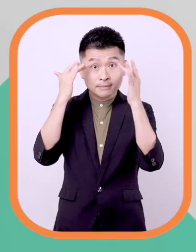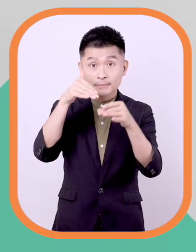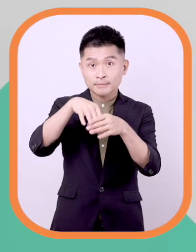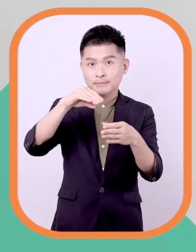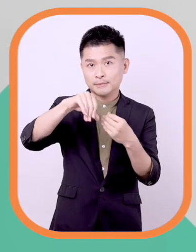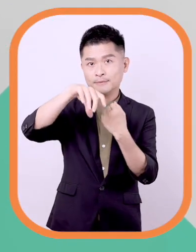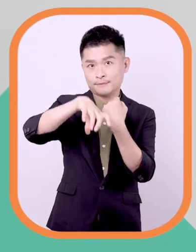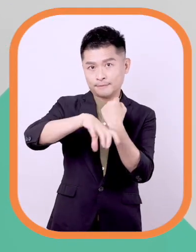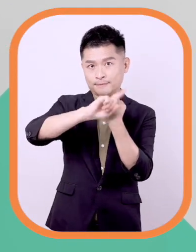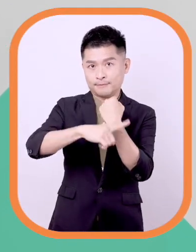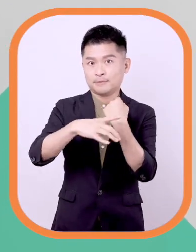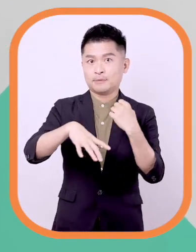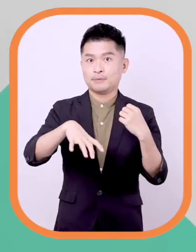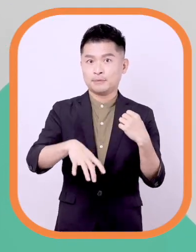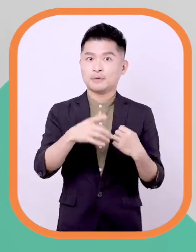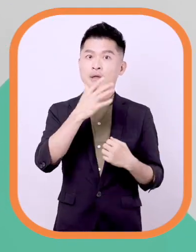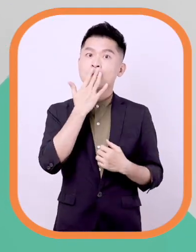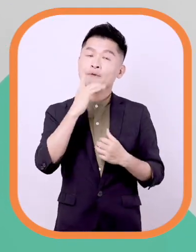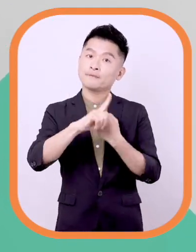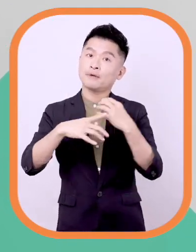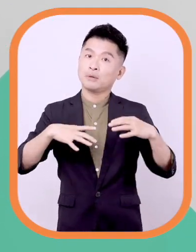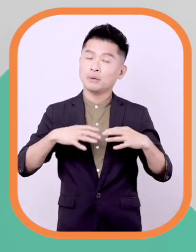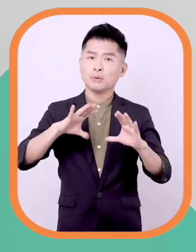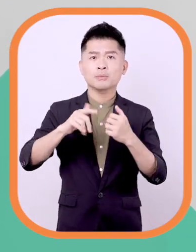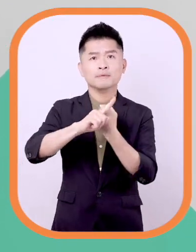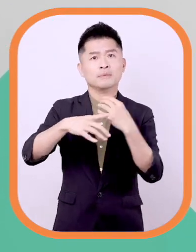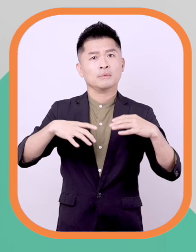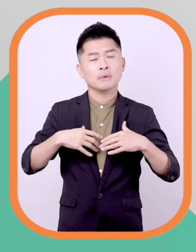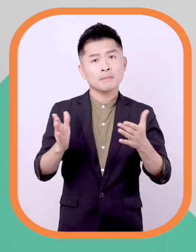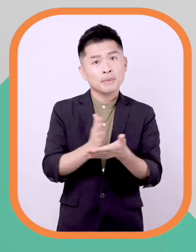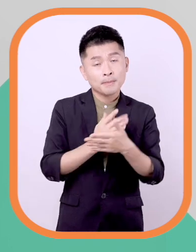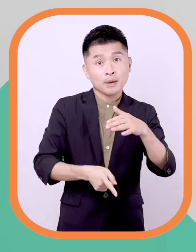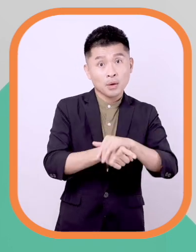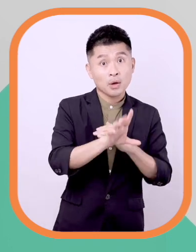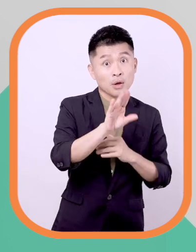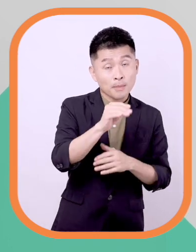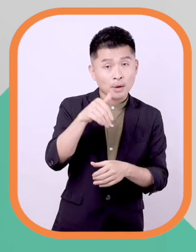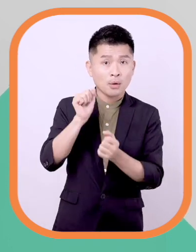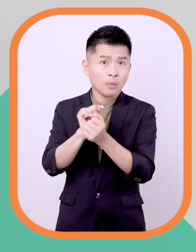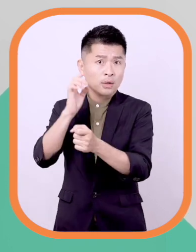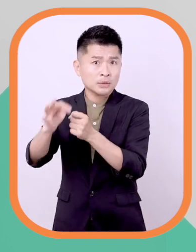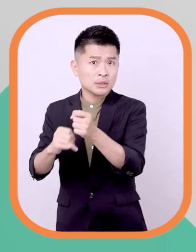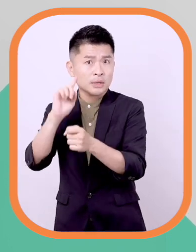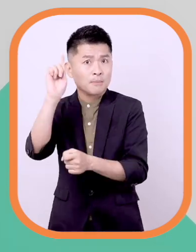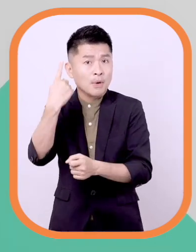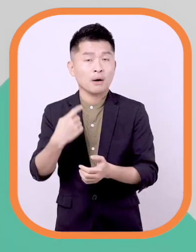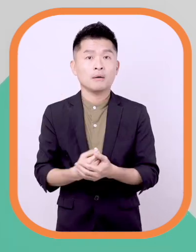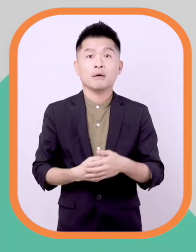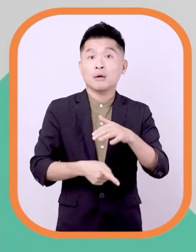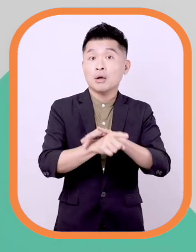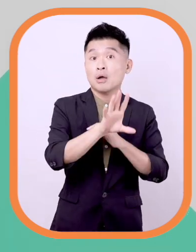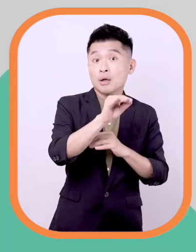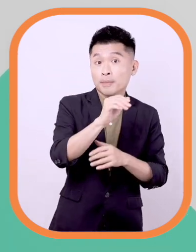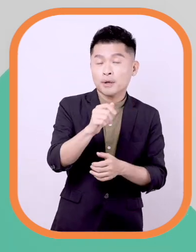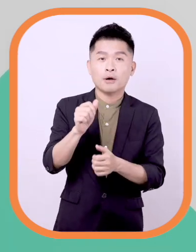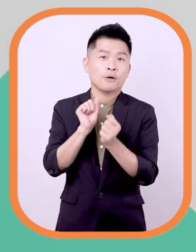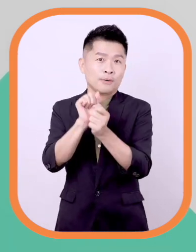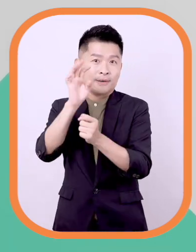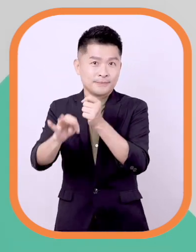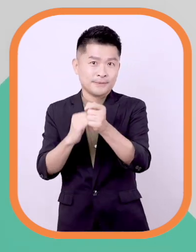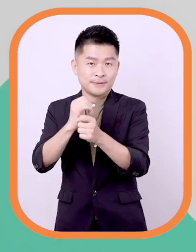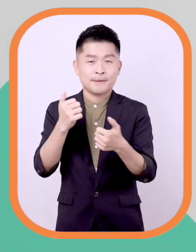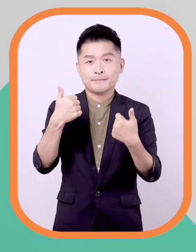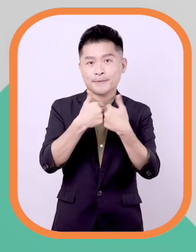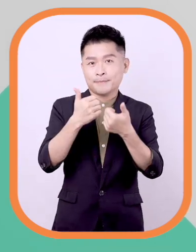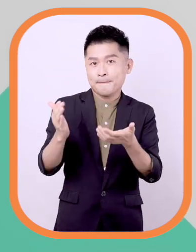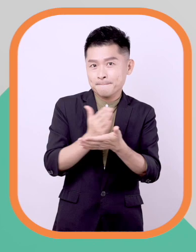想请问一下南投地院严子安法官国民法官是如何做出有罪无罪的认定跟判几年的呢有罪无罪跟判几年